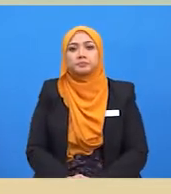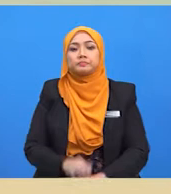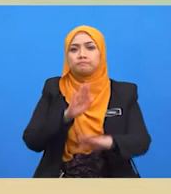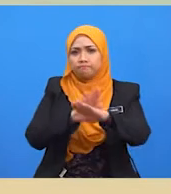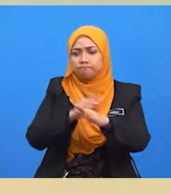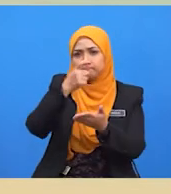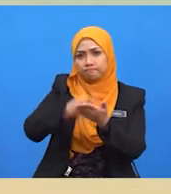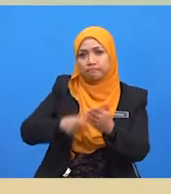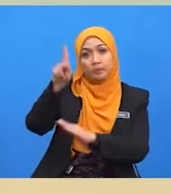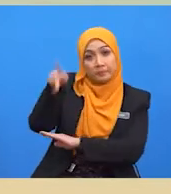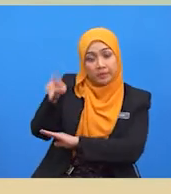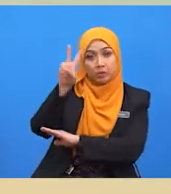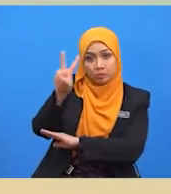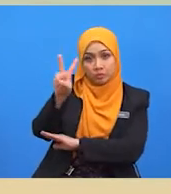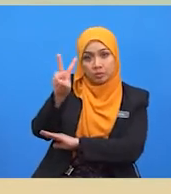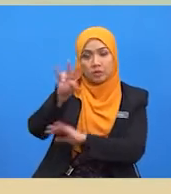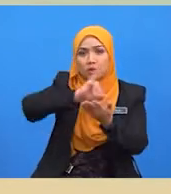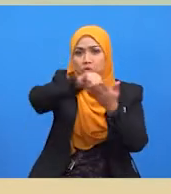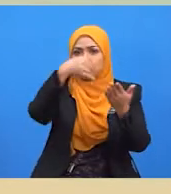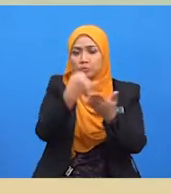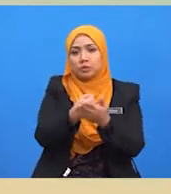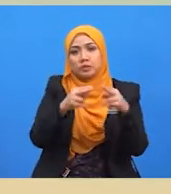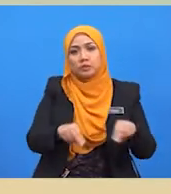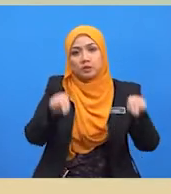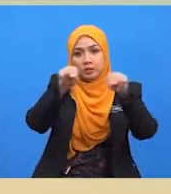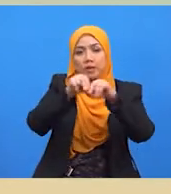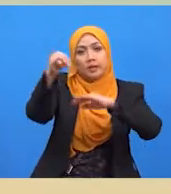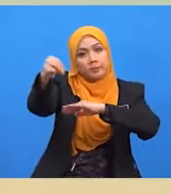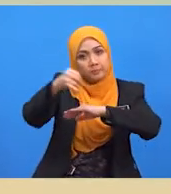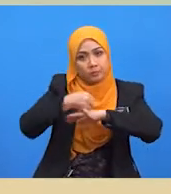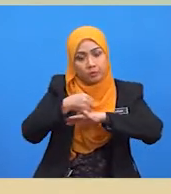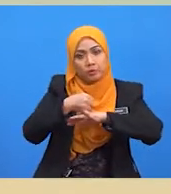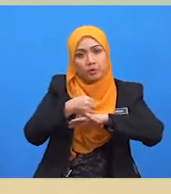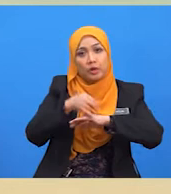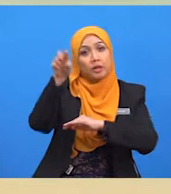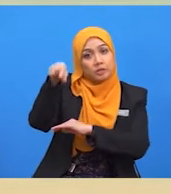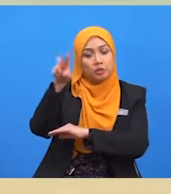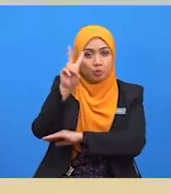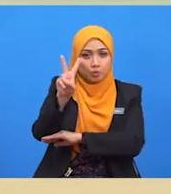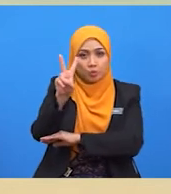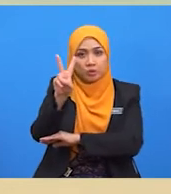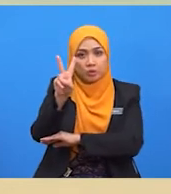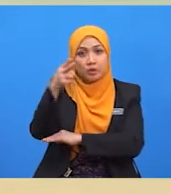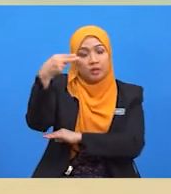Pada harga P2, jumlah nilai import adalah Q2